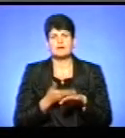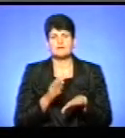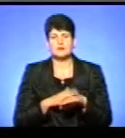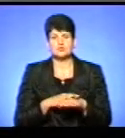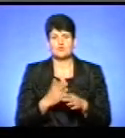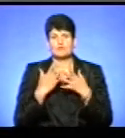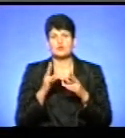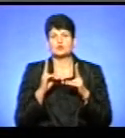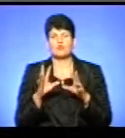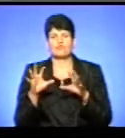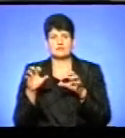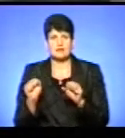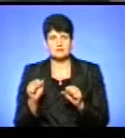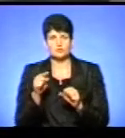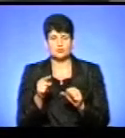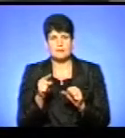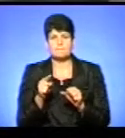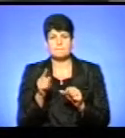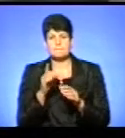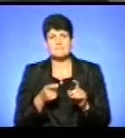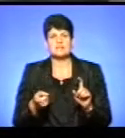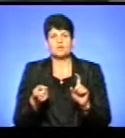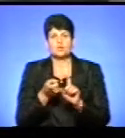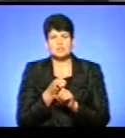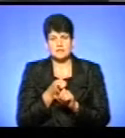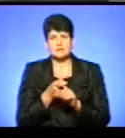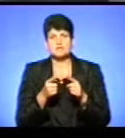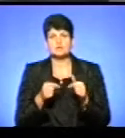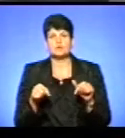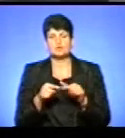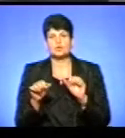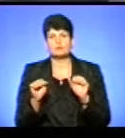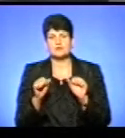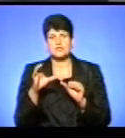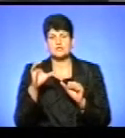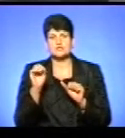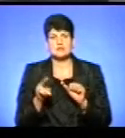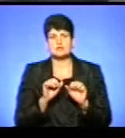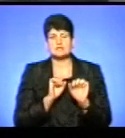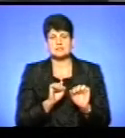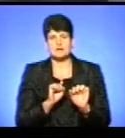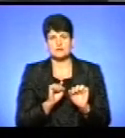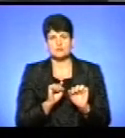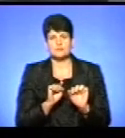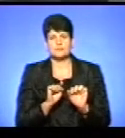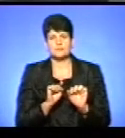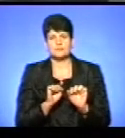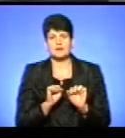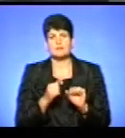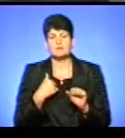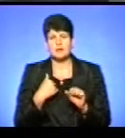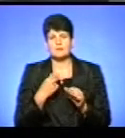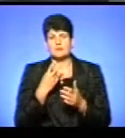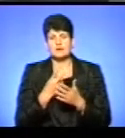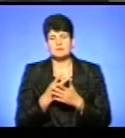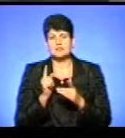власника, і тут вже підключаються такі структури, як управління ЗАЗП споживачів, які теж отримують, тому що ми демонтовуємо лише